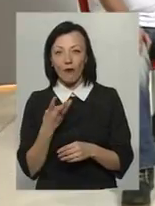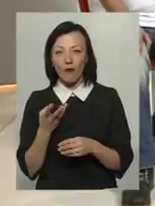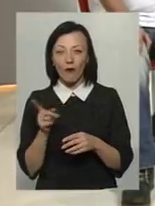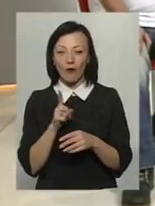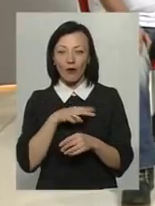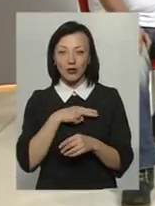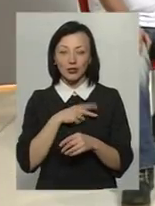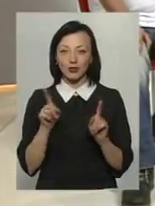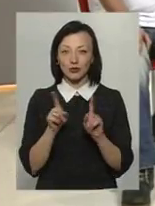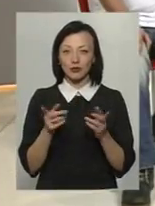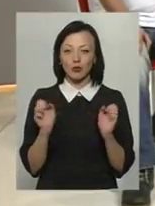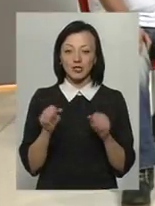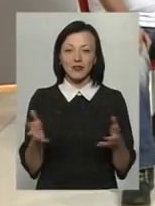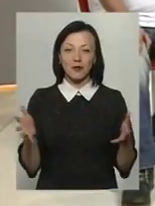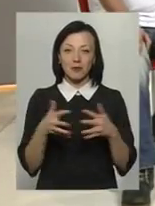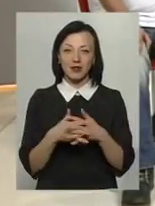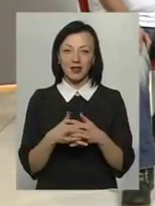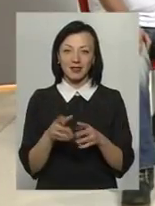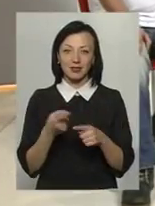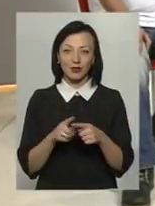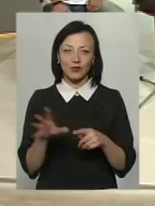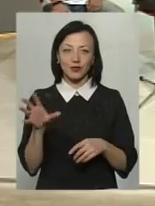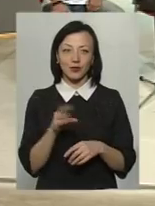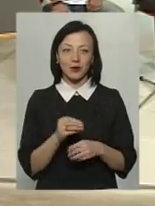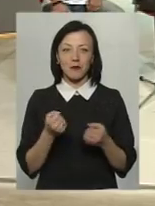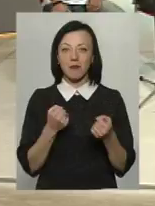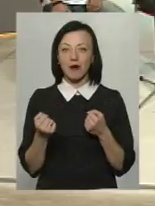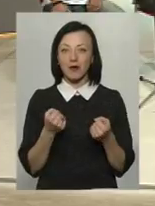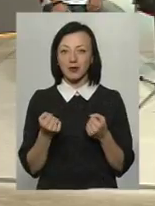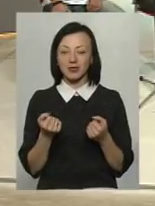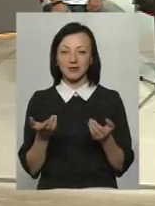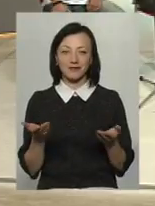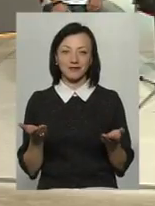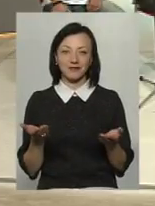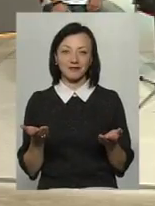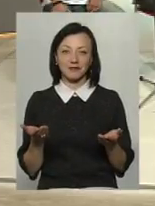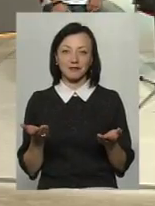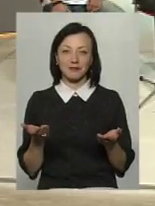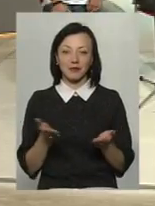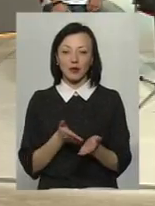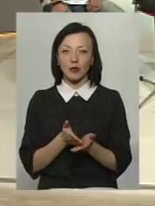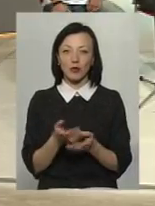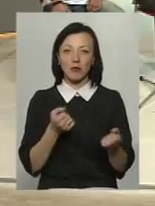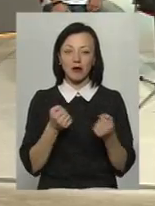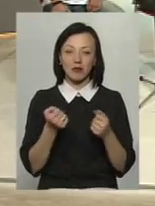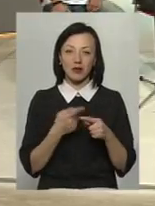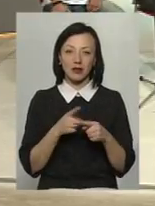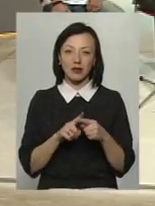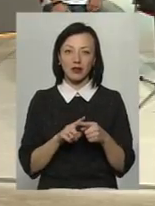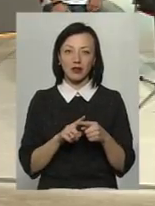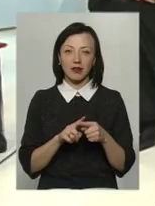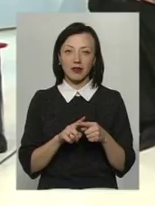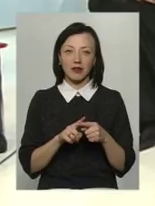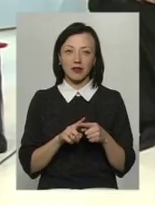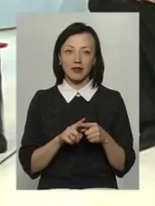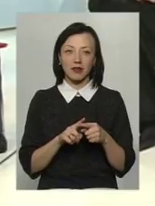має бути на першому місці? Комбінація всього цього. Ну, боротися, знаєте, путь борьби – це у верблюда два